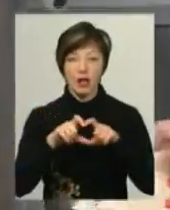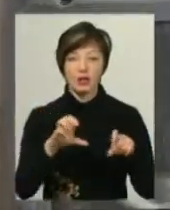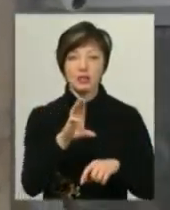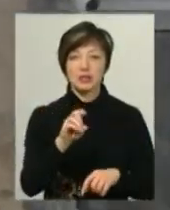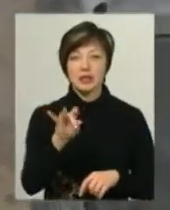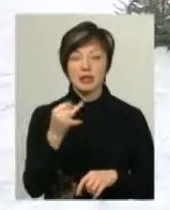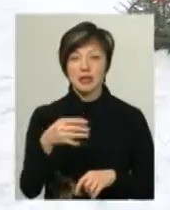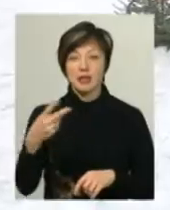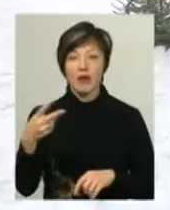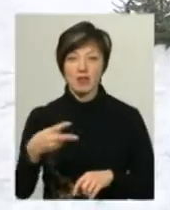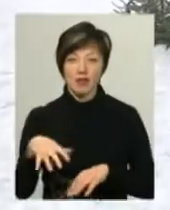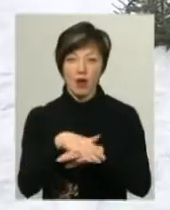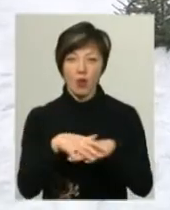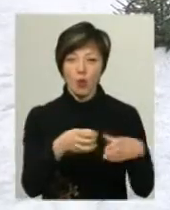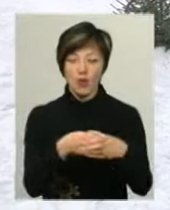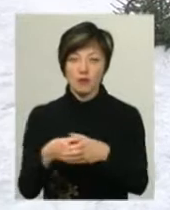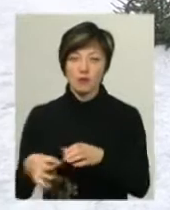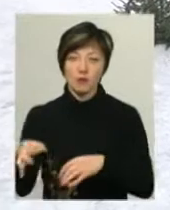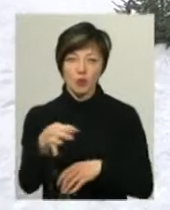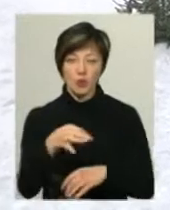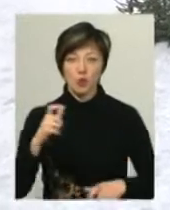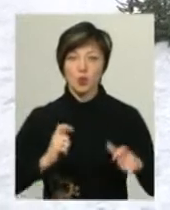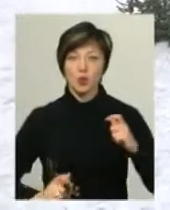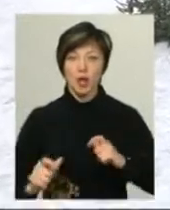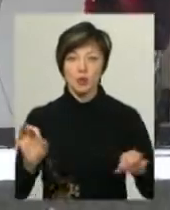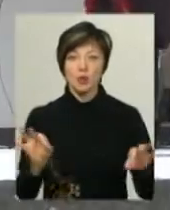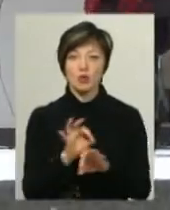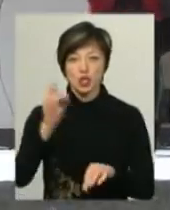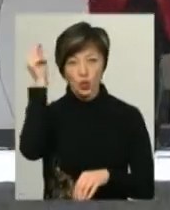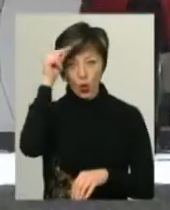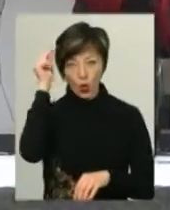колективів з області та студенти музичного коледжу імені Владислава Заремби.